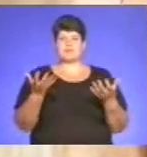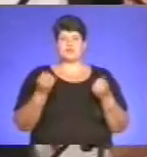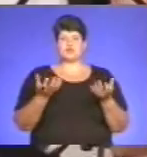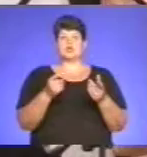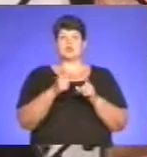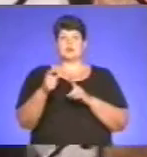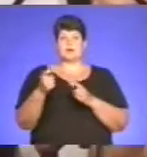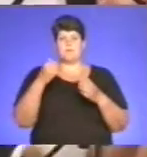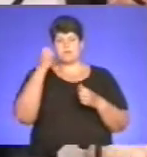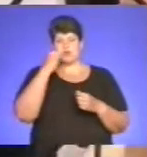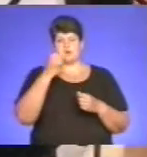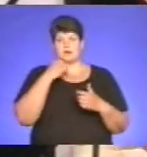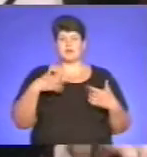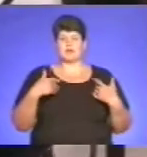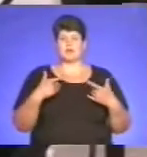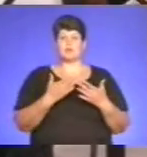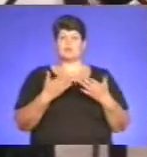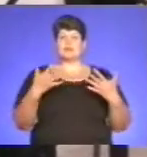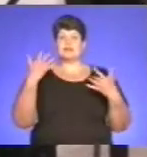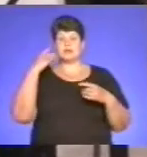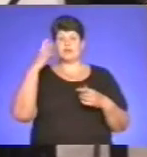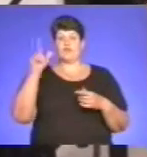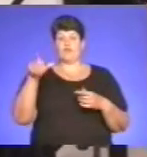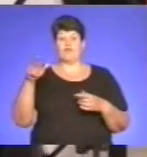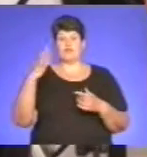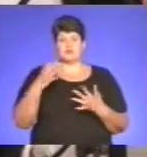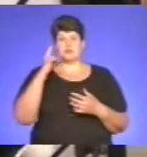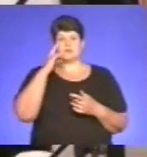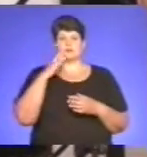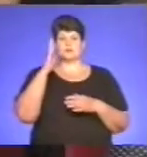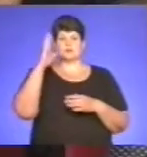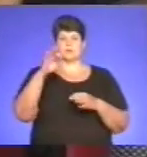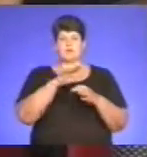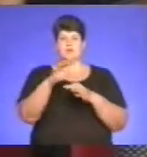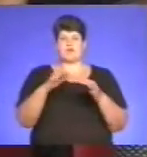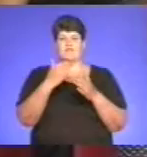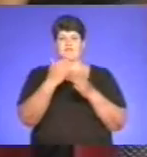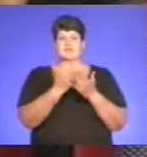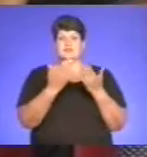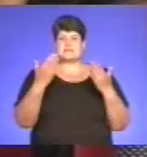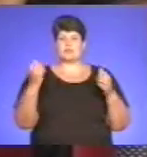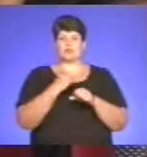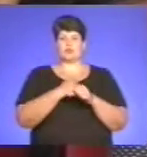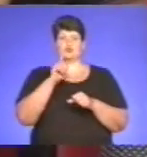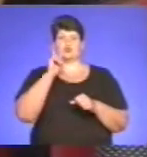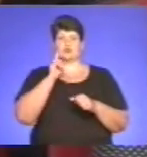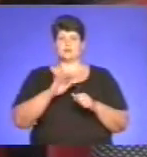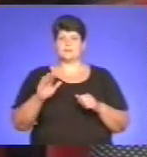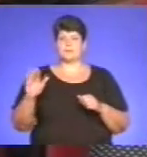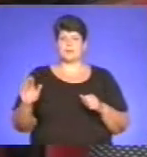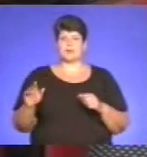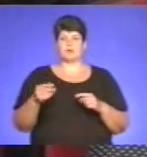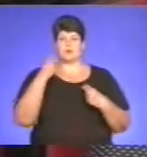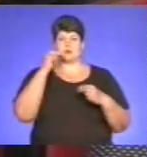подяки і вітань, музейники уже замислюються над наступними проектами – виставками, роботою з молоді і школярами, у